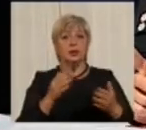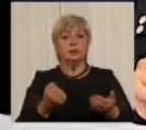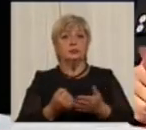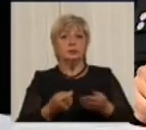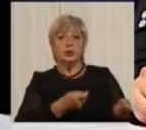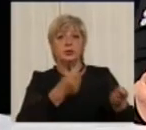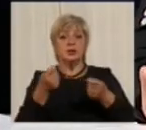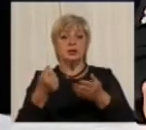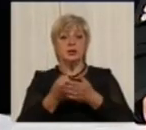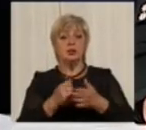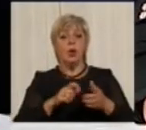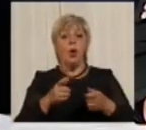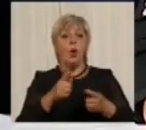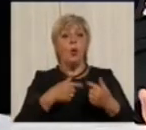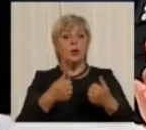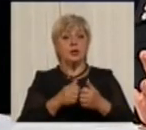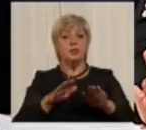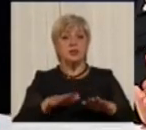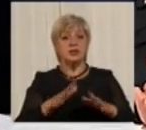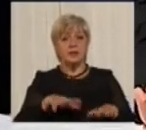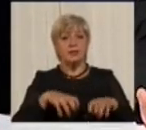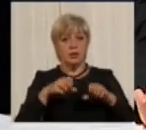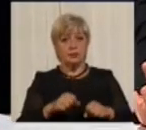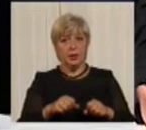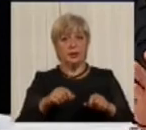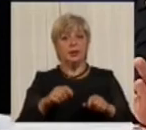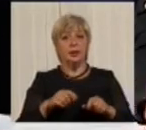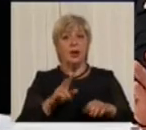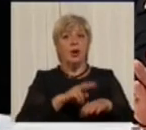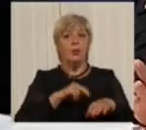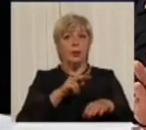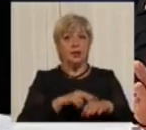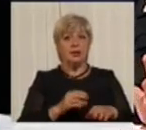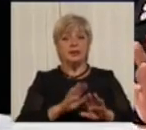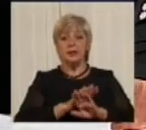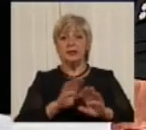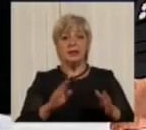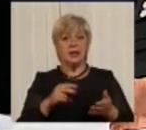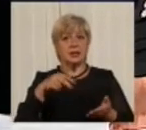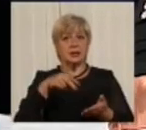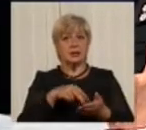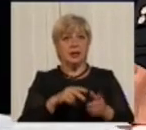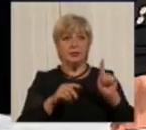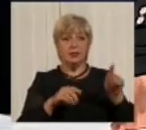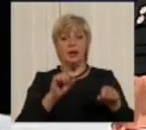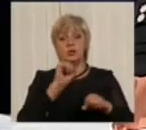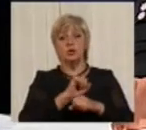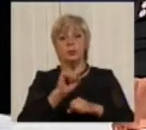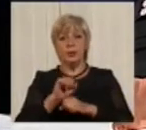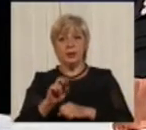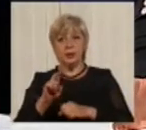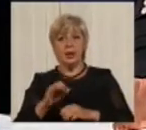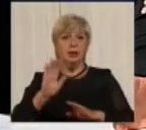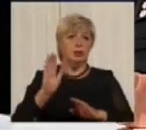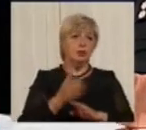роздивлятися на засіданні. Тому що поліція не ставить там зупинки і не прибирає, не